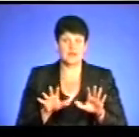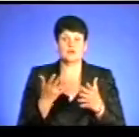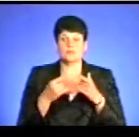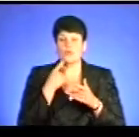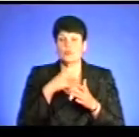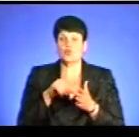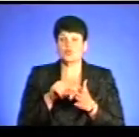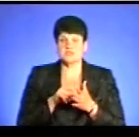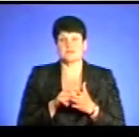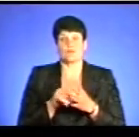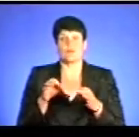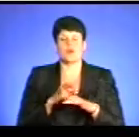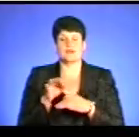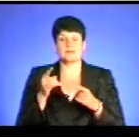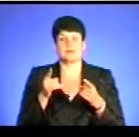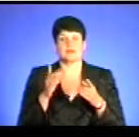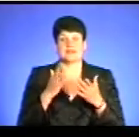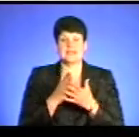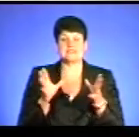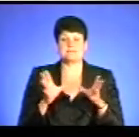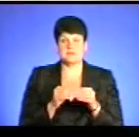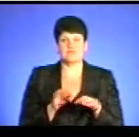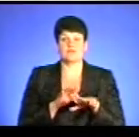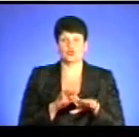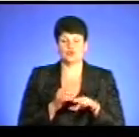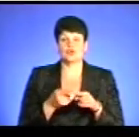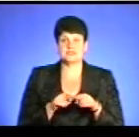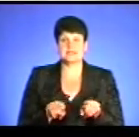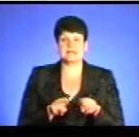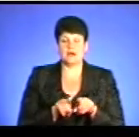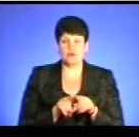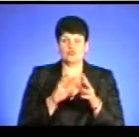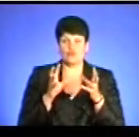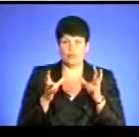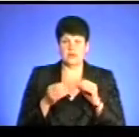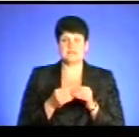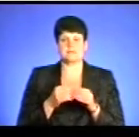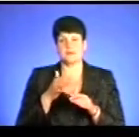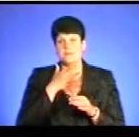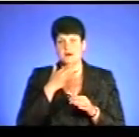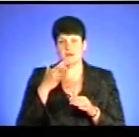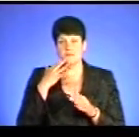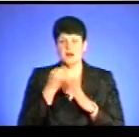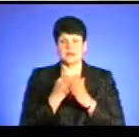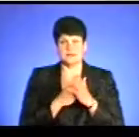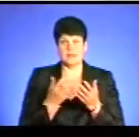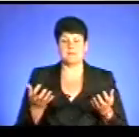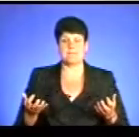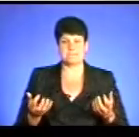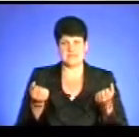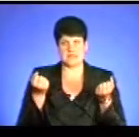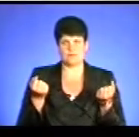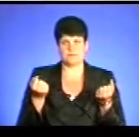певних проектах, де вони є і співведучими, таке інше, то це також, в принципі, багатьма каналами підтримуються.